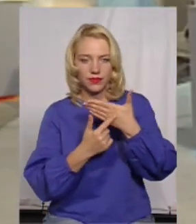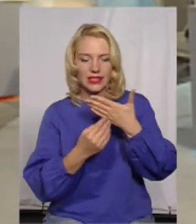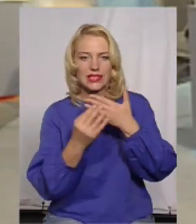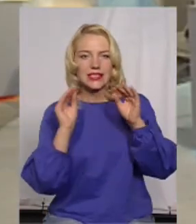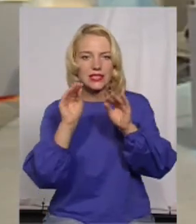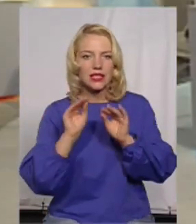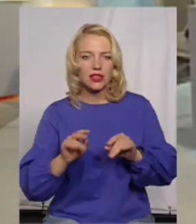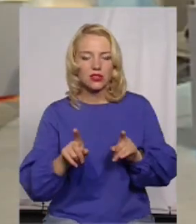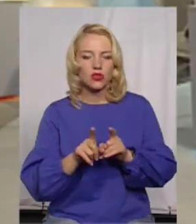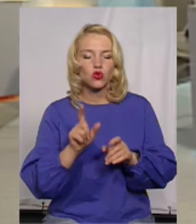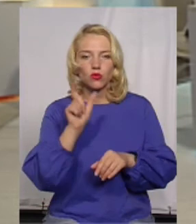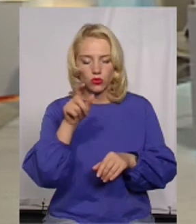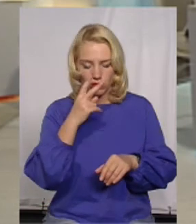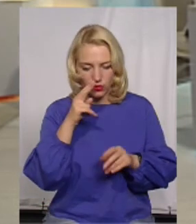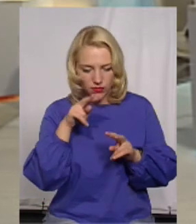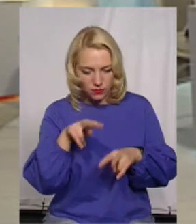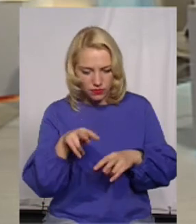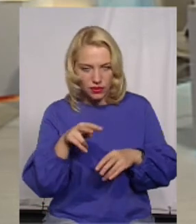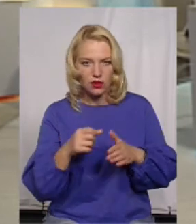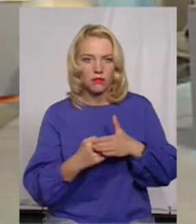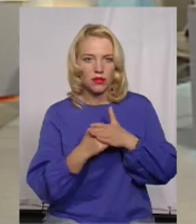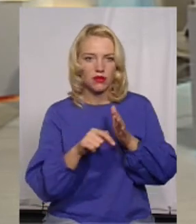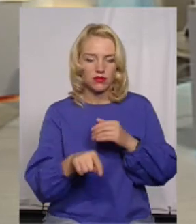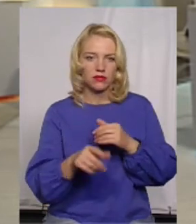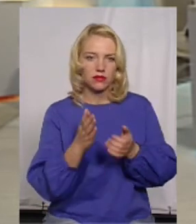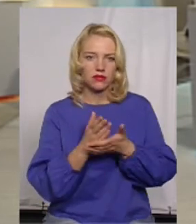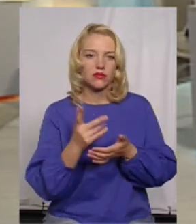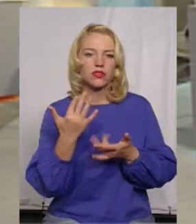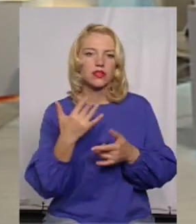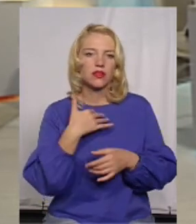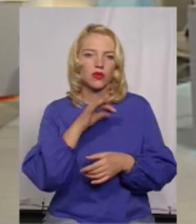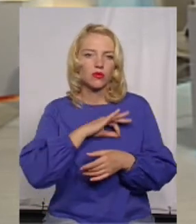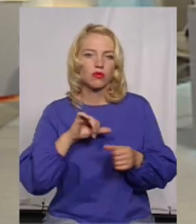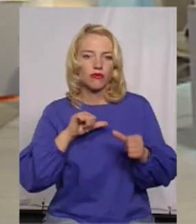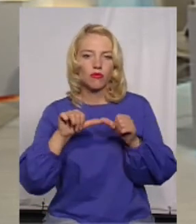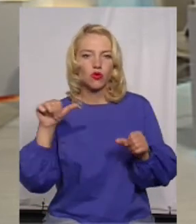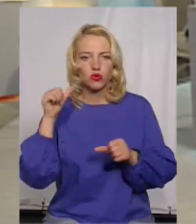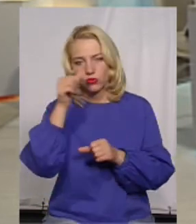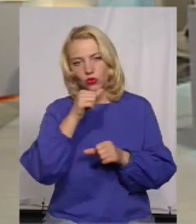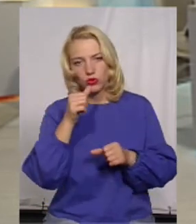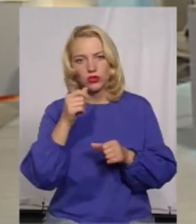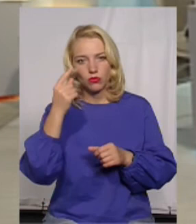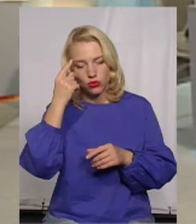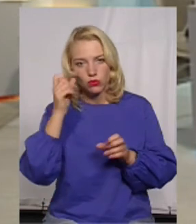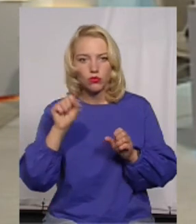могли вже на цю статистику, як би, опиратися і зробити для себе певні якісь, як би, рішення.